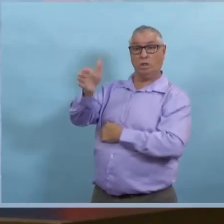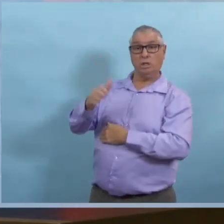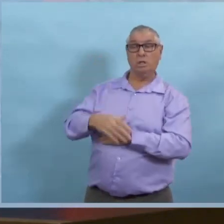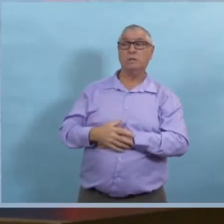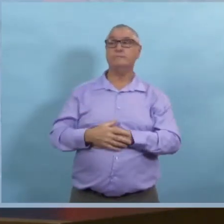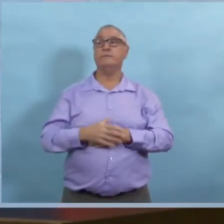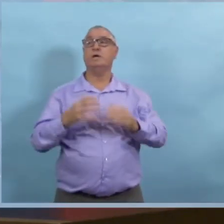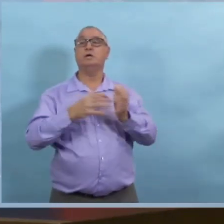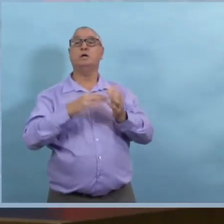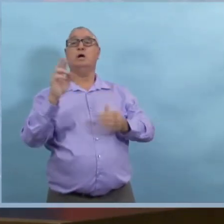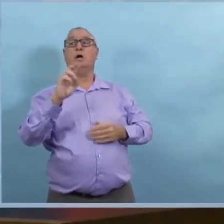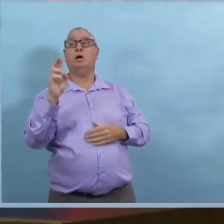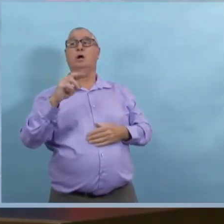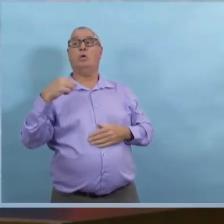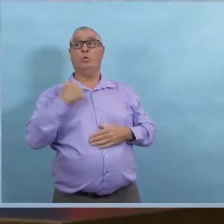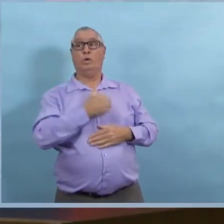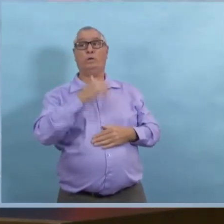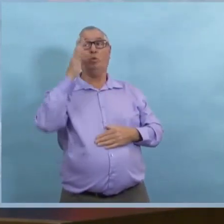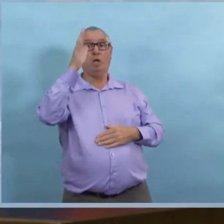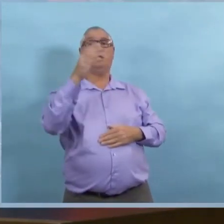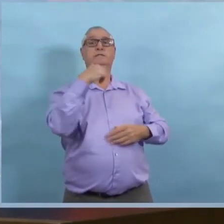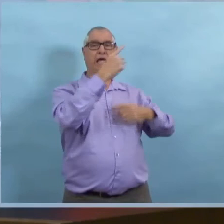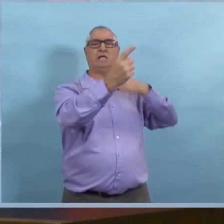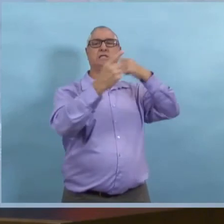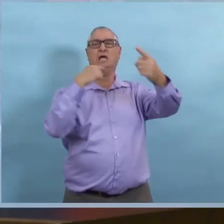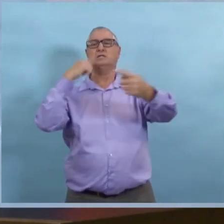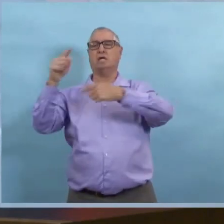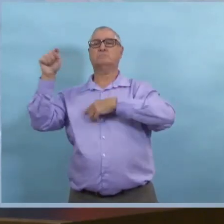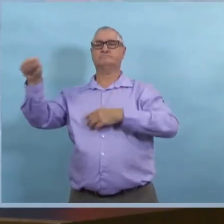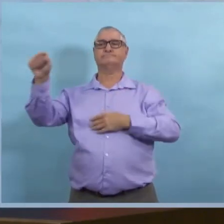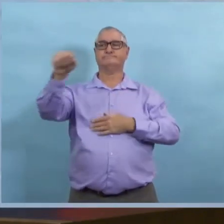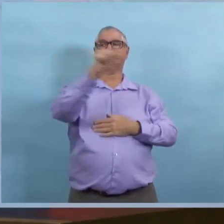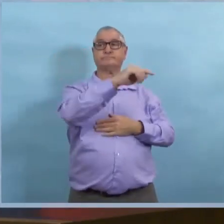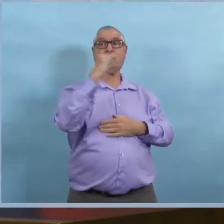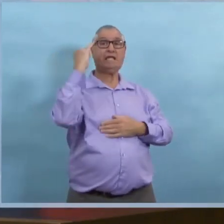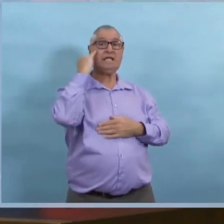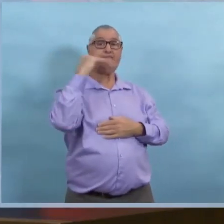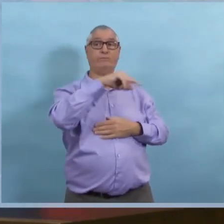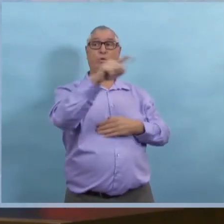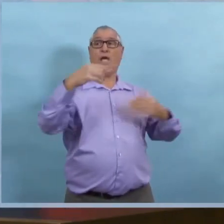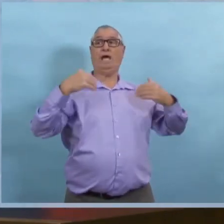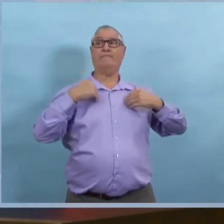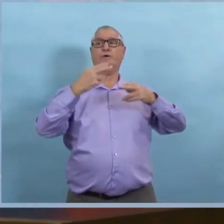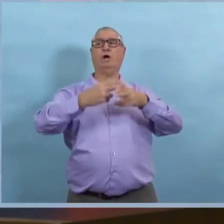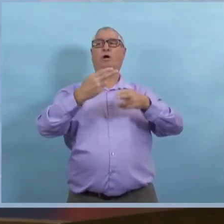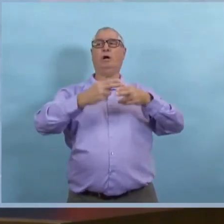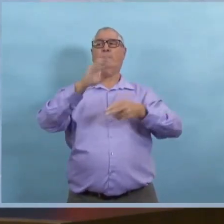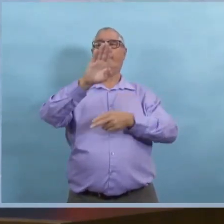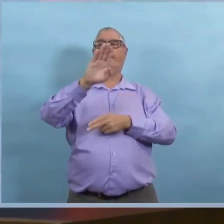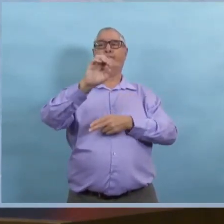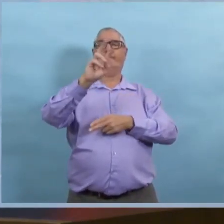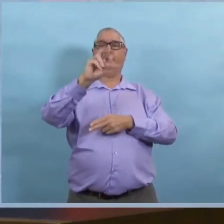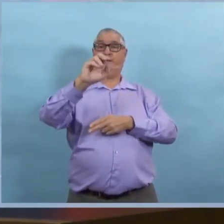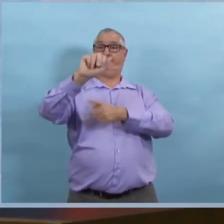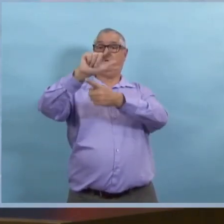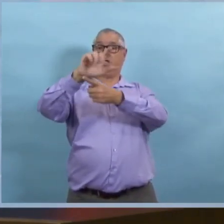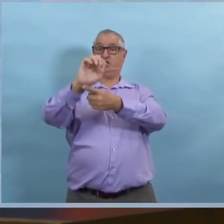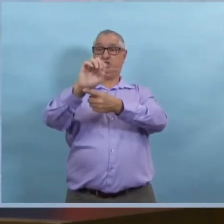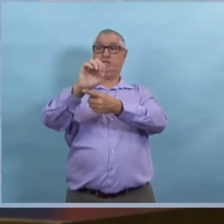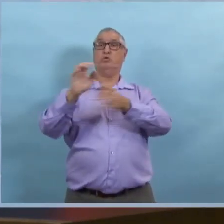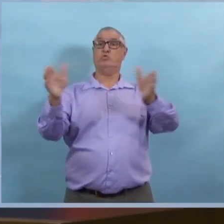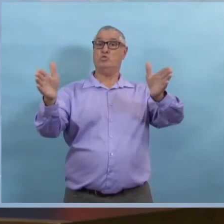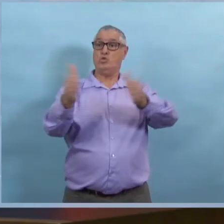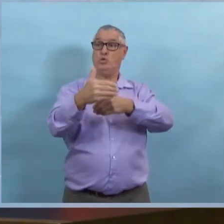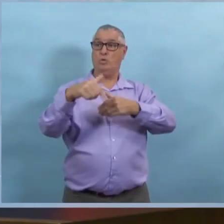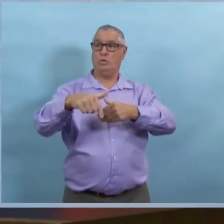particulières et est-ce qu'on pourrait communiquer ça directement à ça? Oui, on va le communiquer effectivement directement à ces établissements. Je crois que les gens qui ont une salle